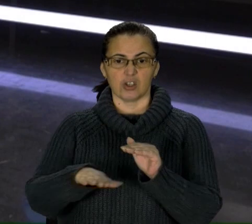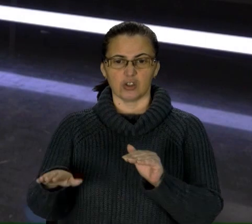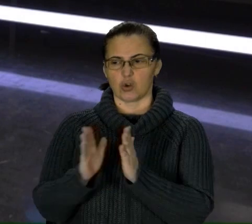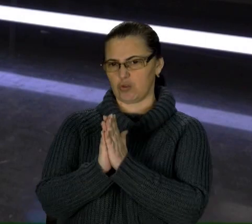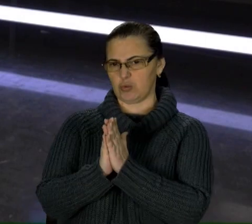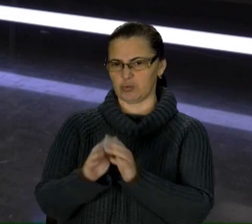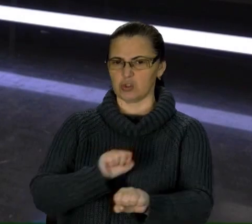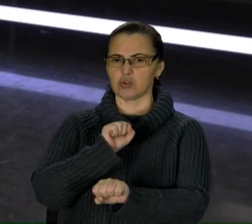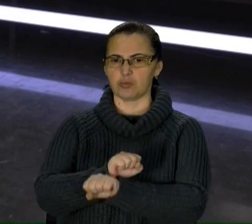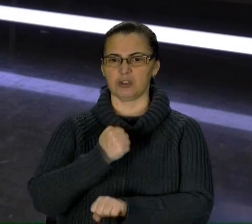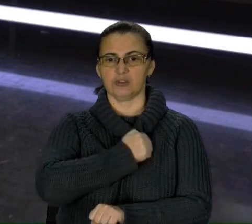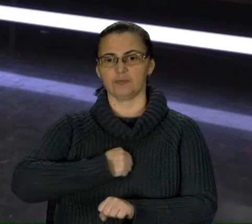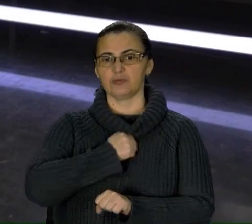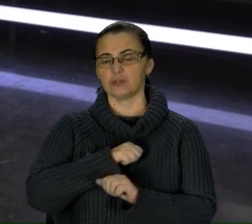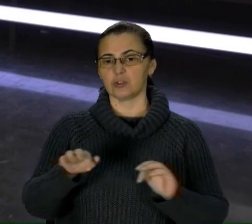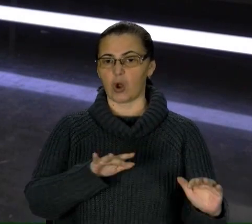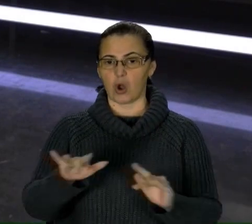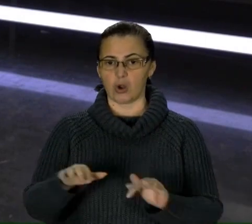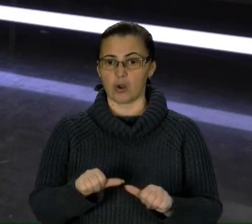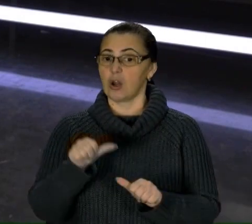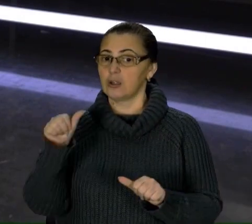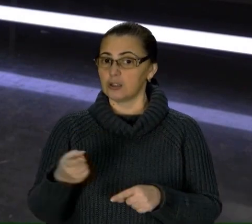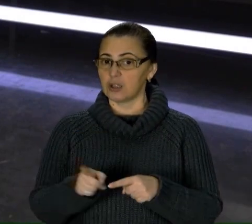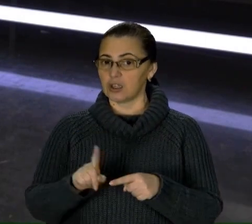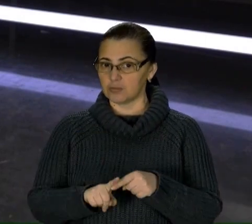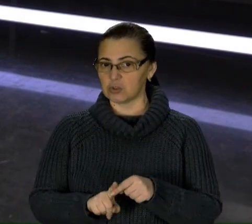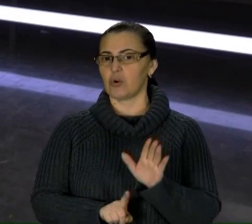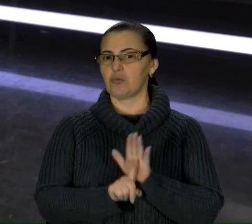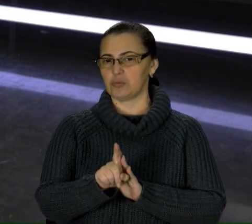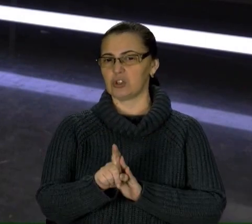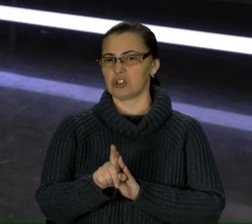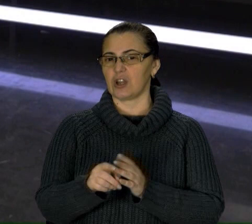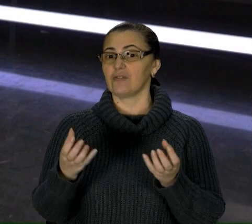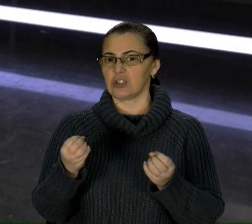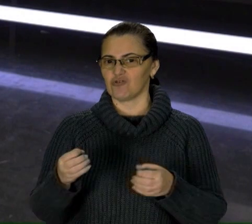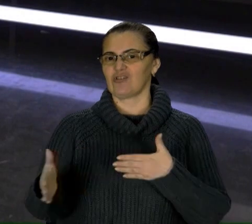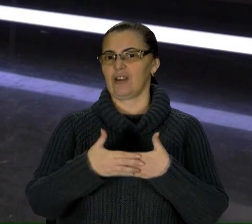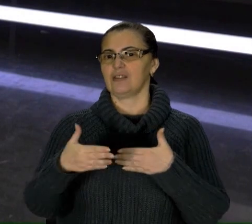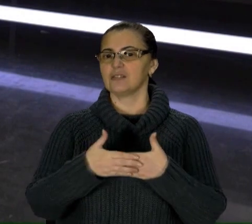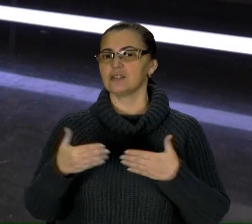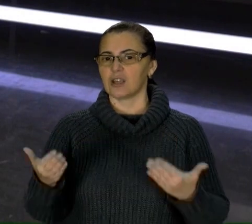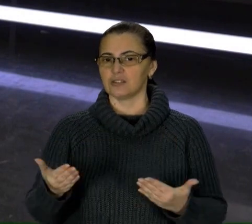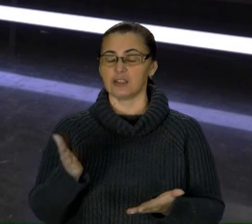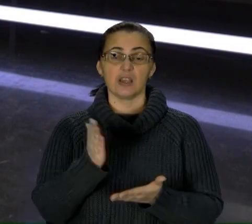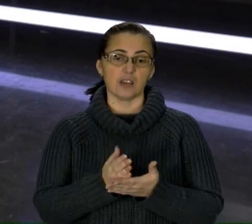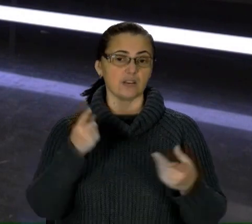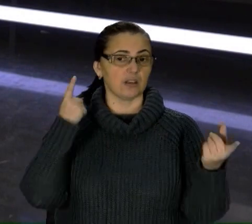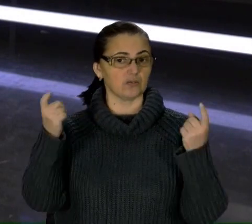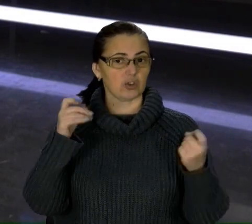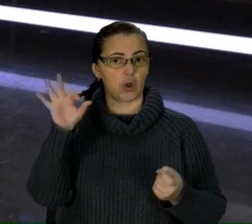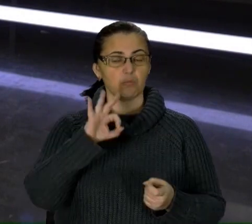припинити агресію. Крім того, вдарив черговою партією санкцій. Звучать навіть амбітні заяви про